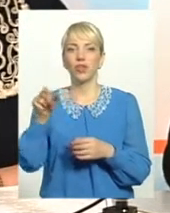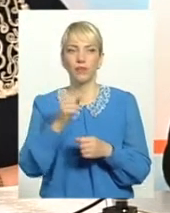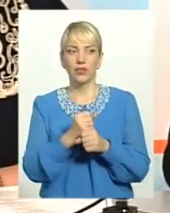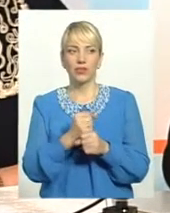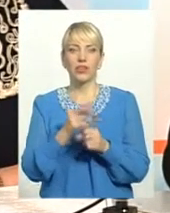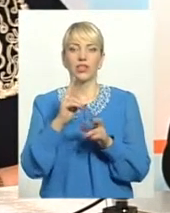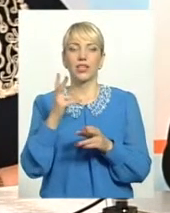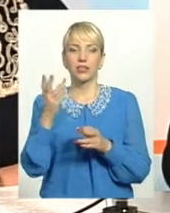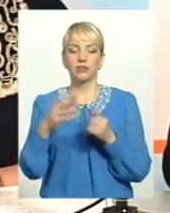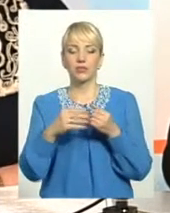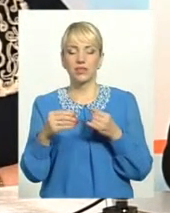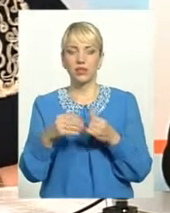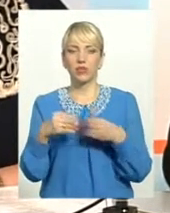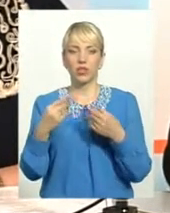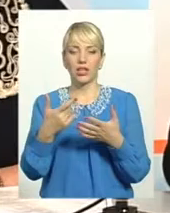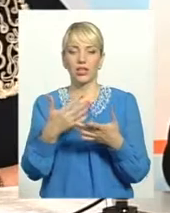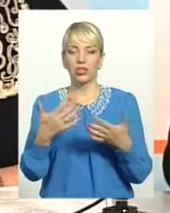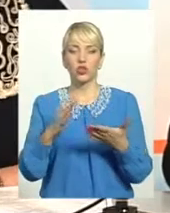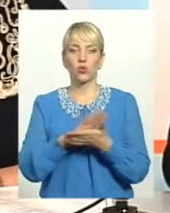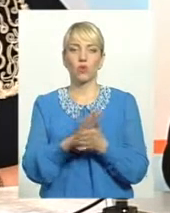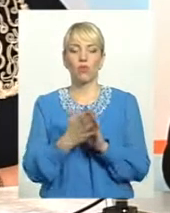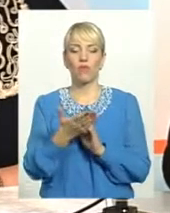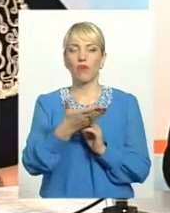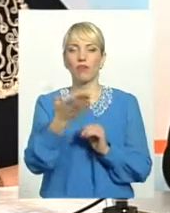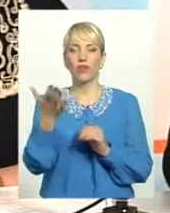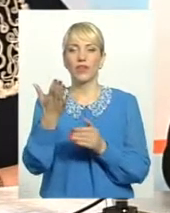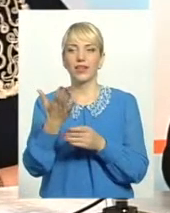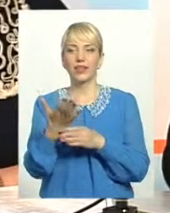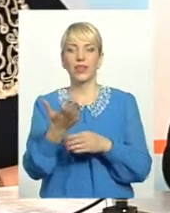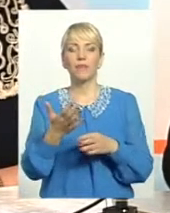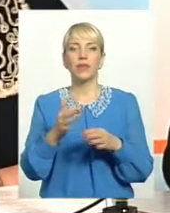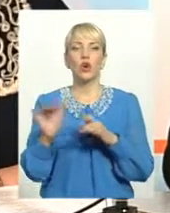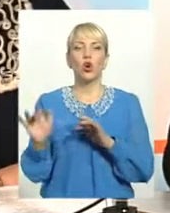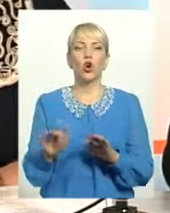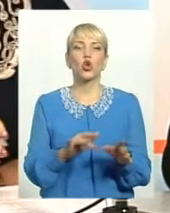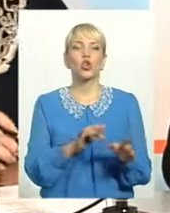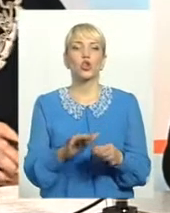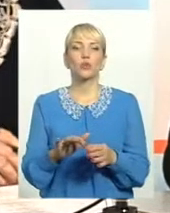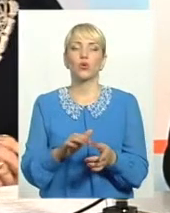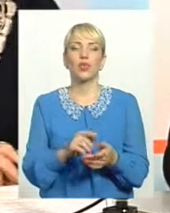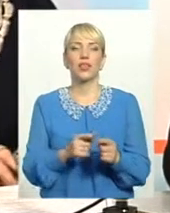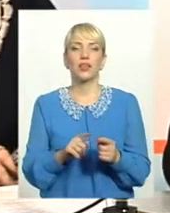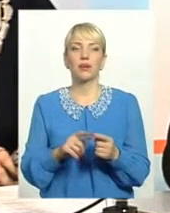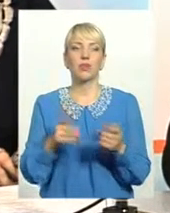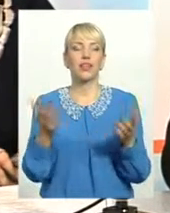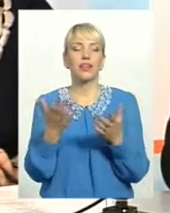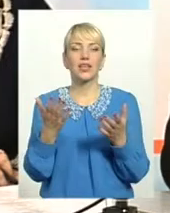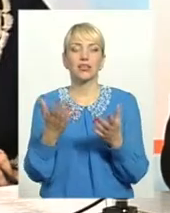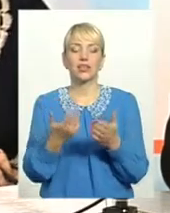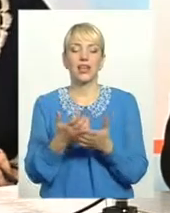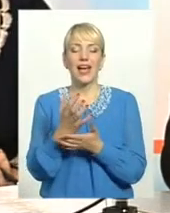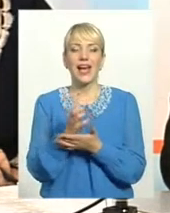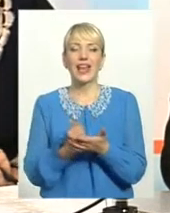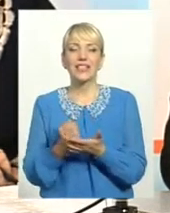землю дали, і інші умови. Тобто вони є розпорядниками якихось певних владних вважилів. Ресурсів